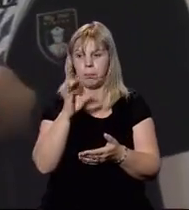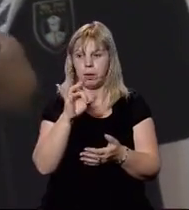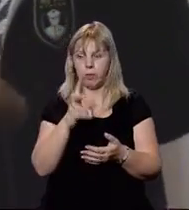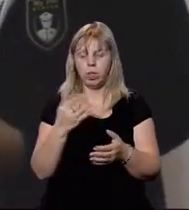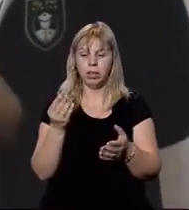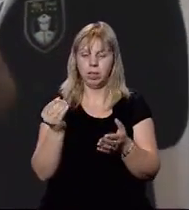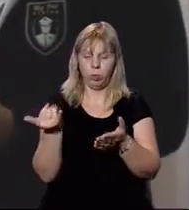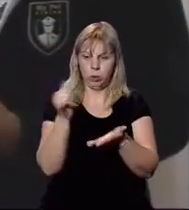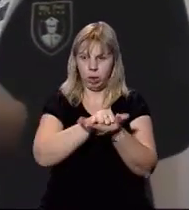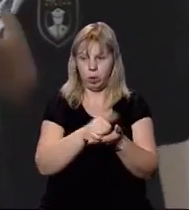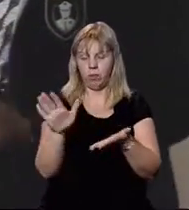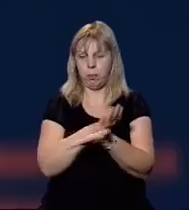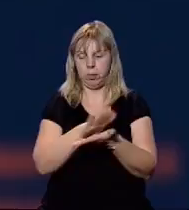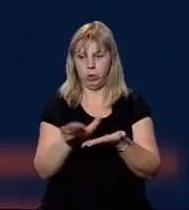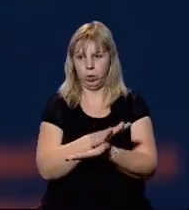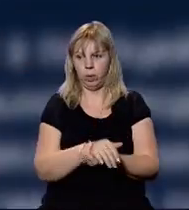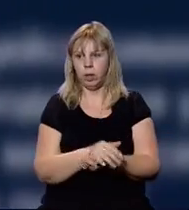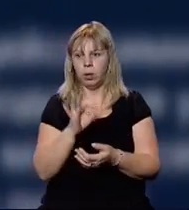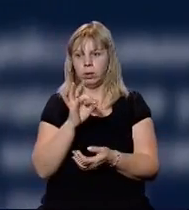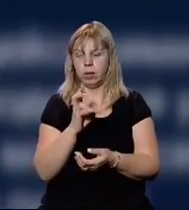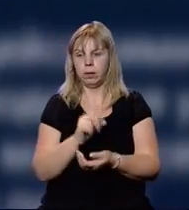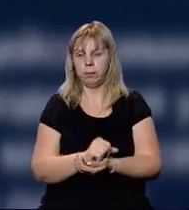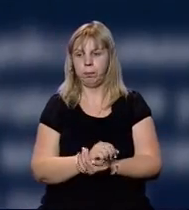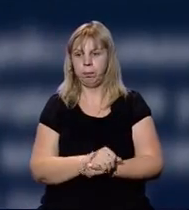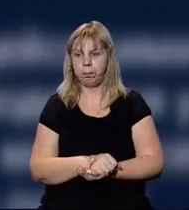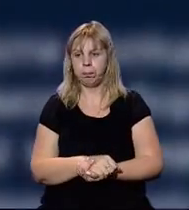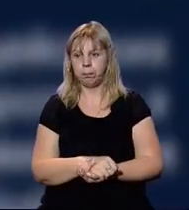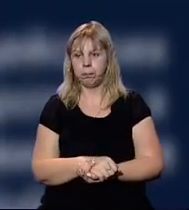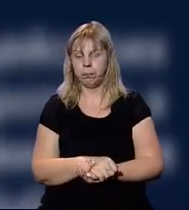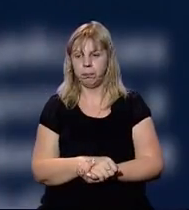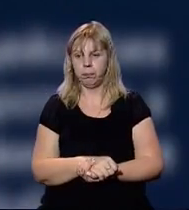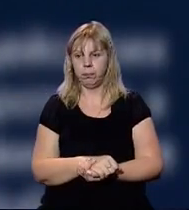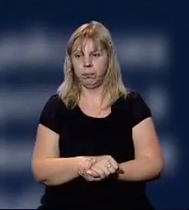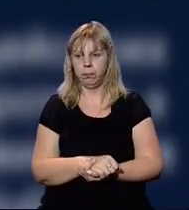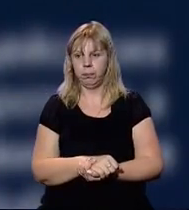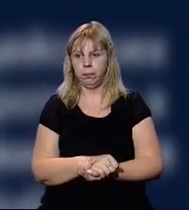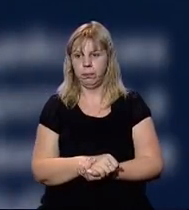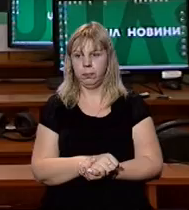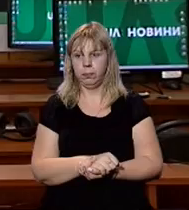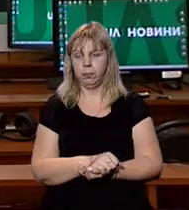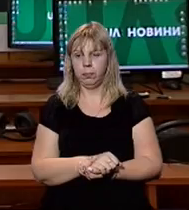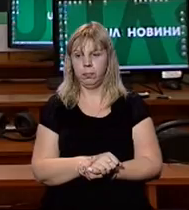завантаження програми безкоштовне. Оксана Ушакова, Віктор Пойда, новини на Суспільному.